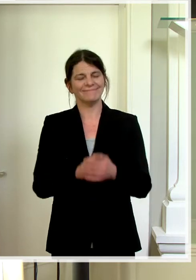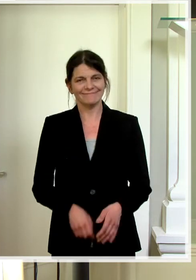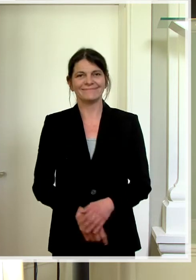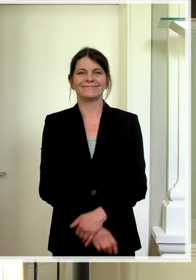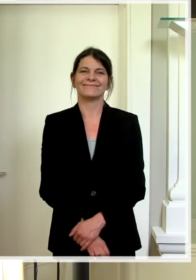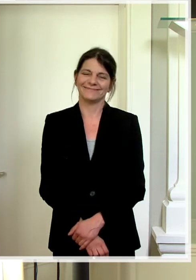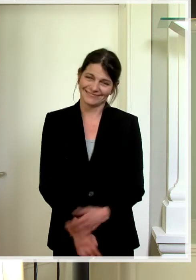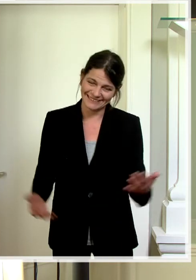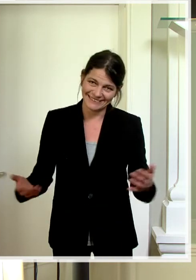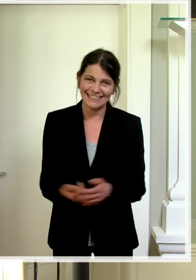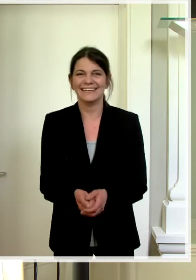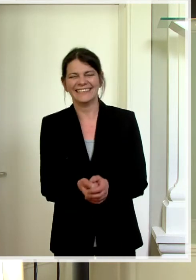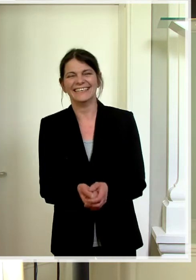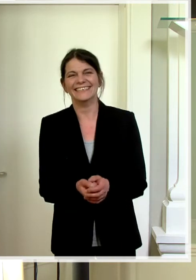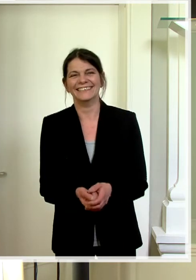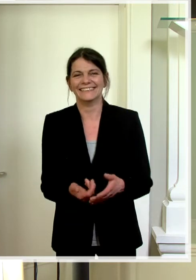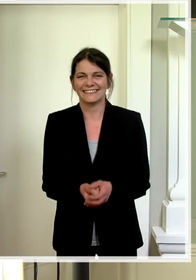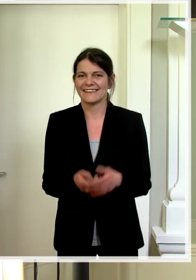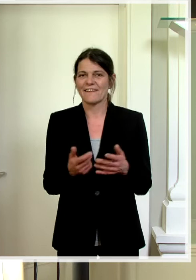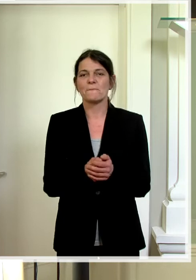Ganz genau. Für Lichtenstein.